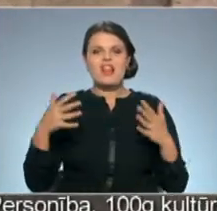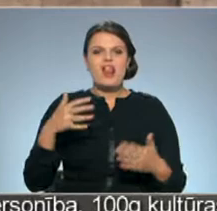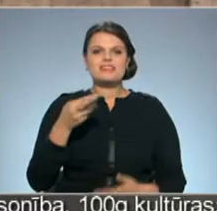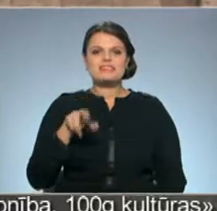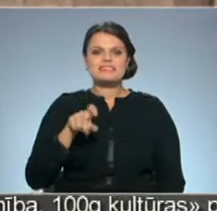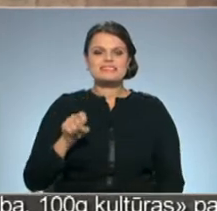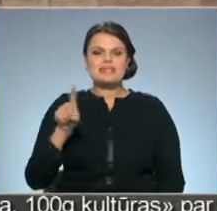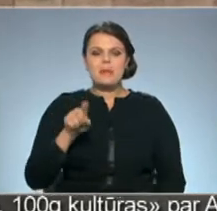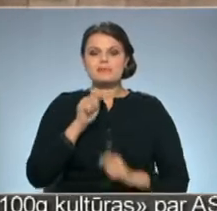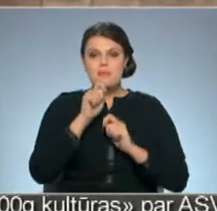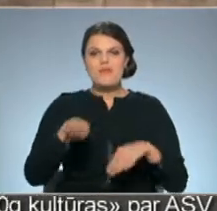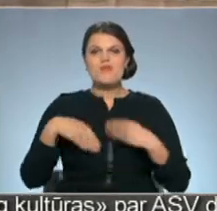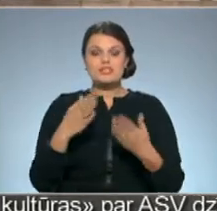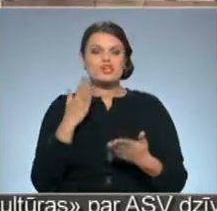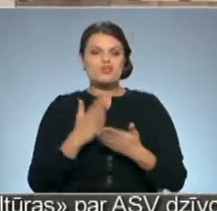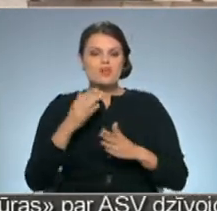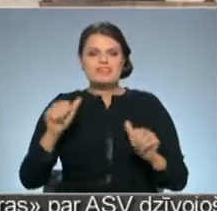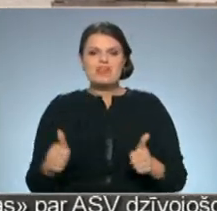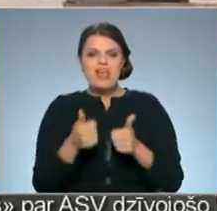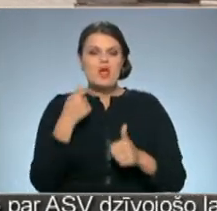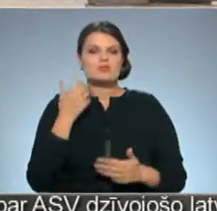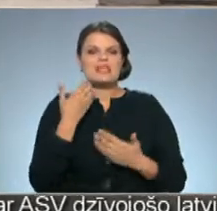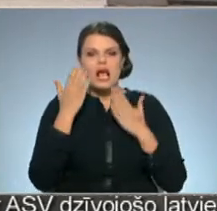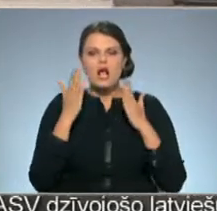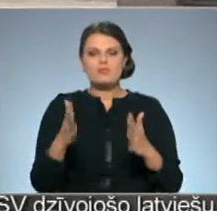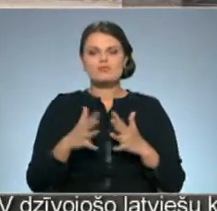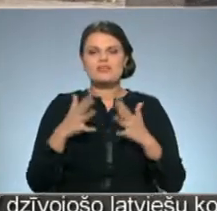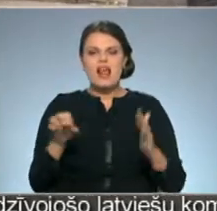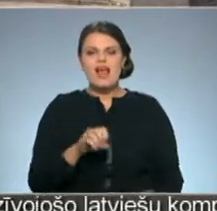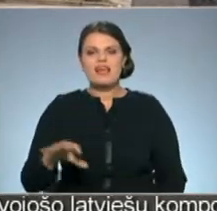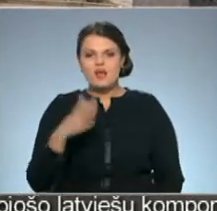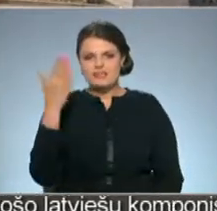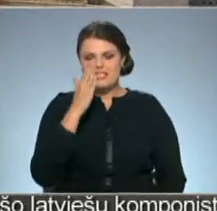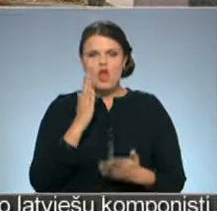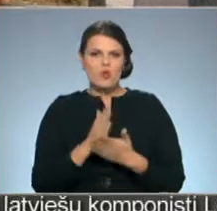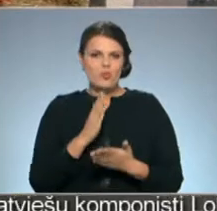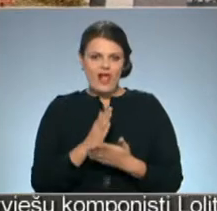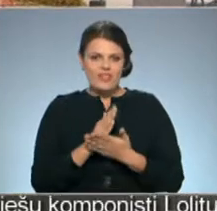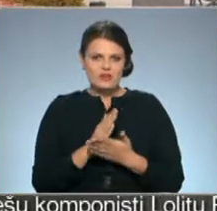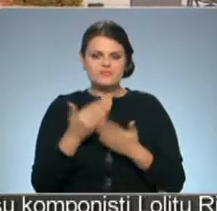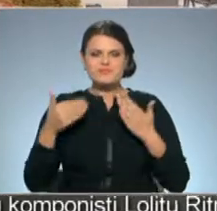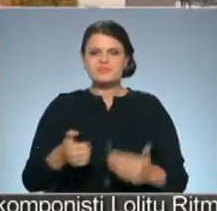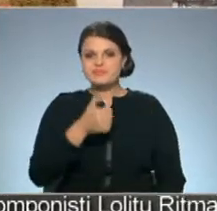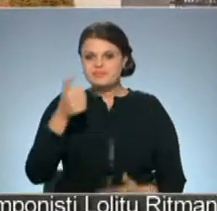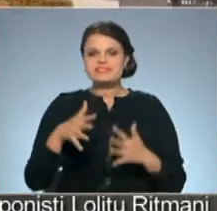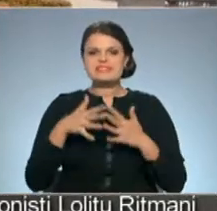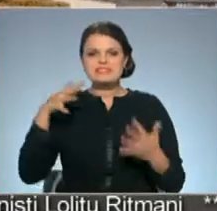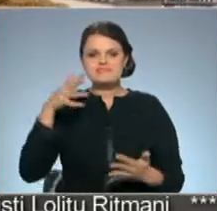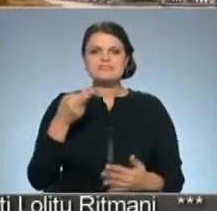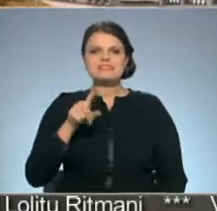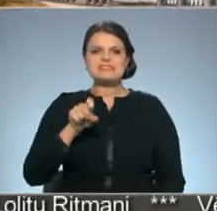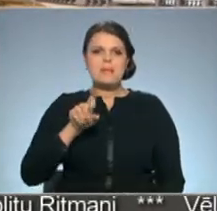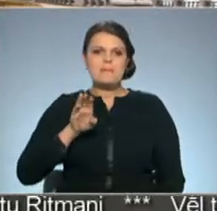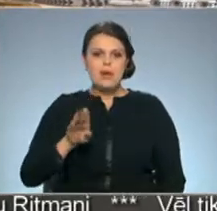balvas pasniegšana notiks vienlaikus, Rīgā, kad būs lielākie Eiropas kino notikumi. Šogad Lielajam Kristapam ir